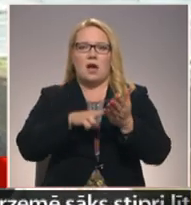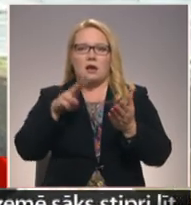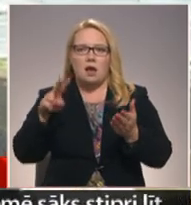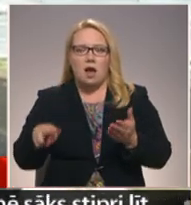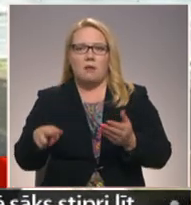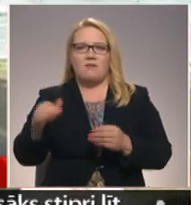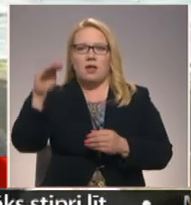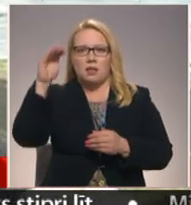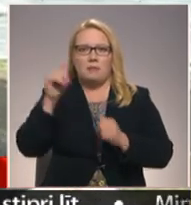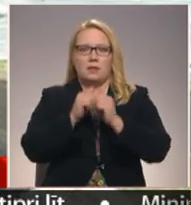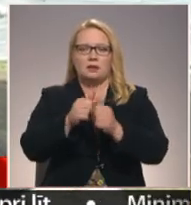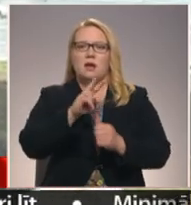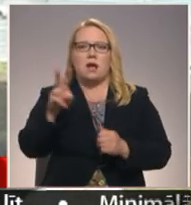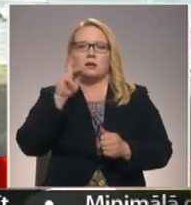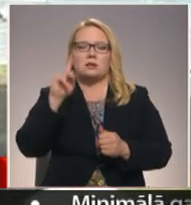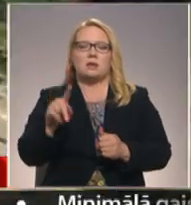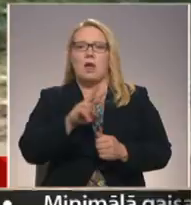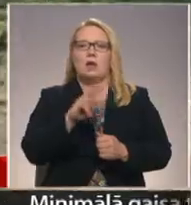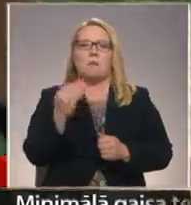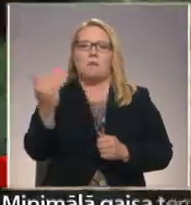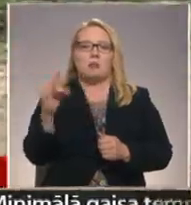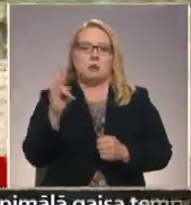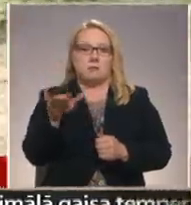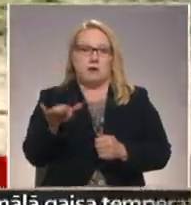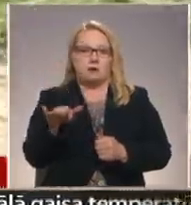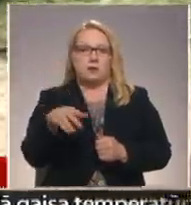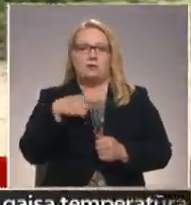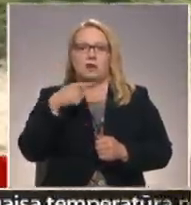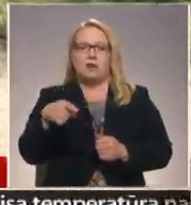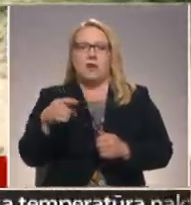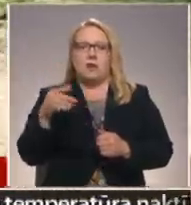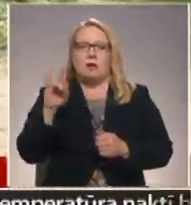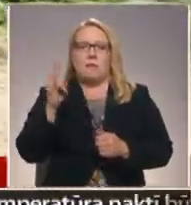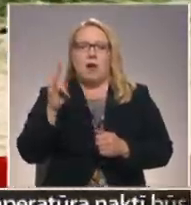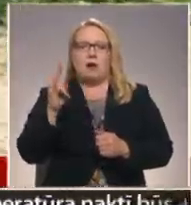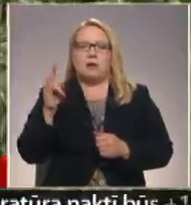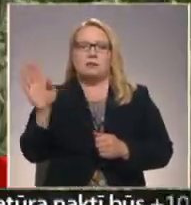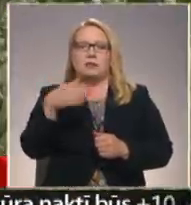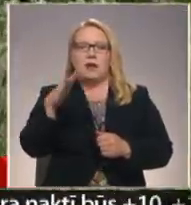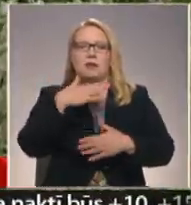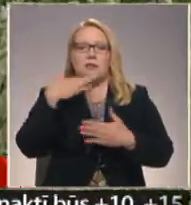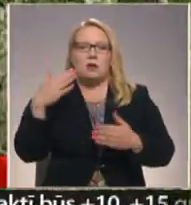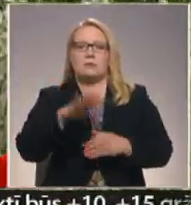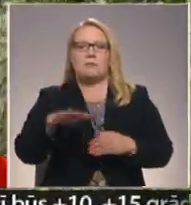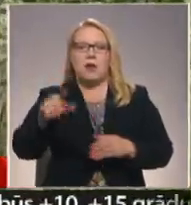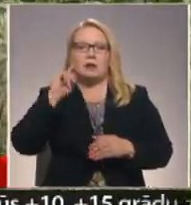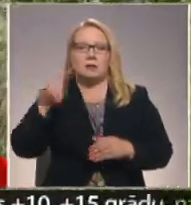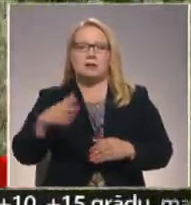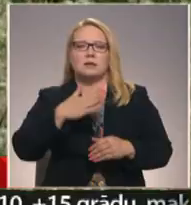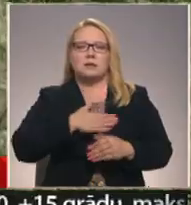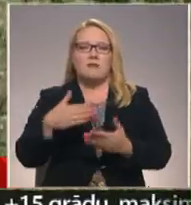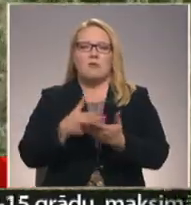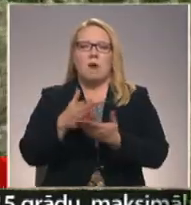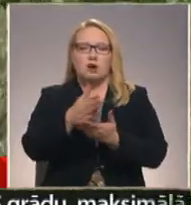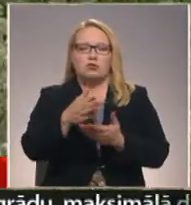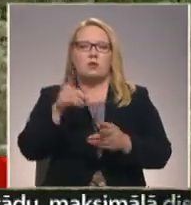līdzi vai ko, kā zināja, kam tas piedēra? Šeit daudz bērns taigāt, viņi ir iemācīti, viņi zina savu mašrutu